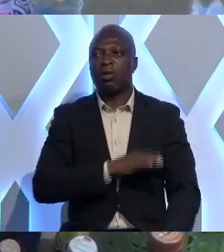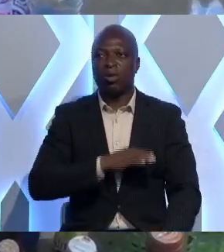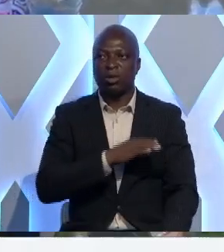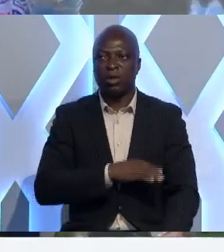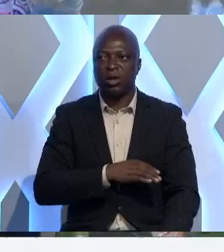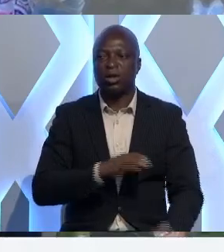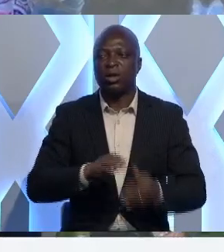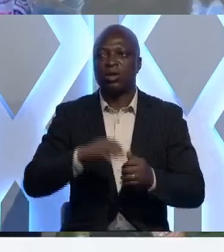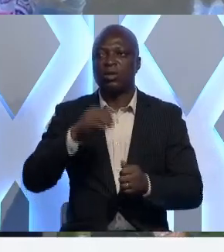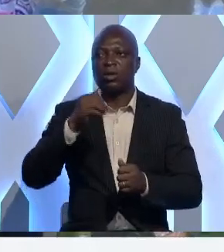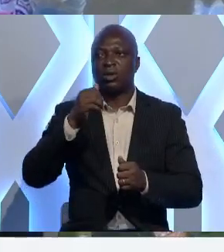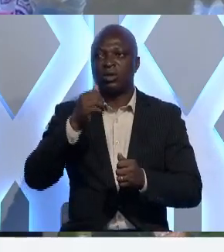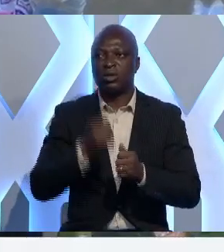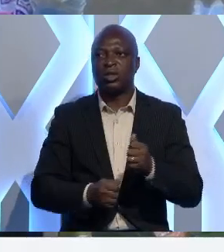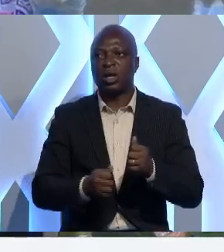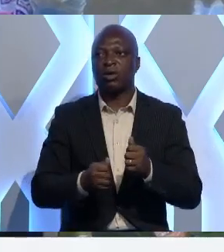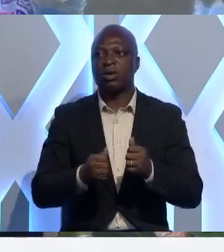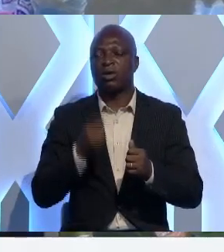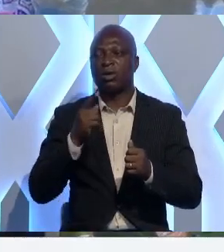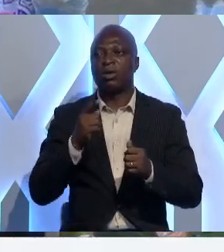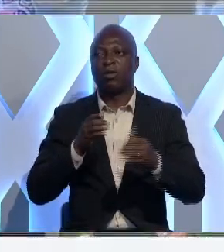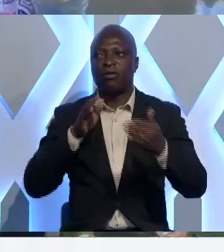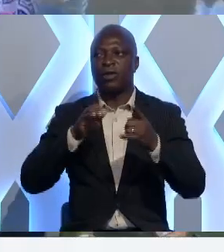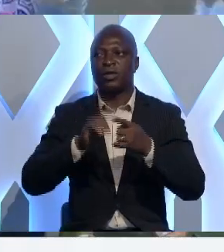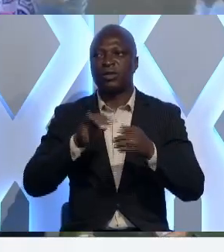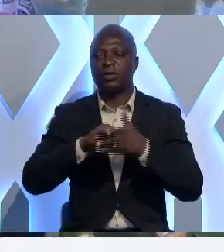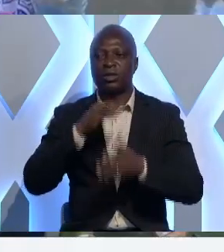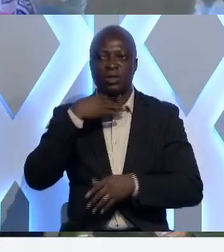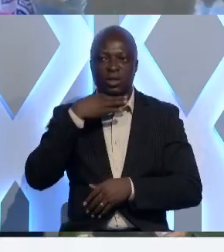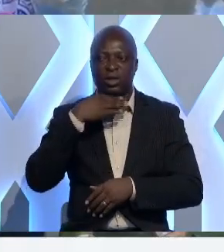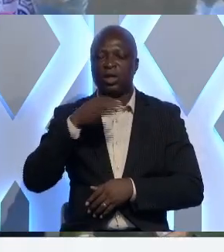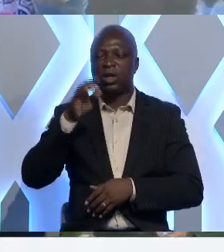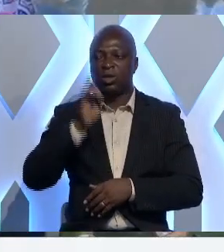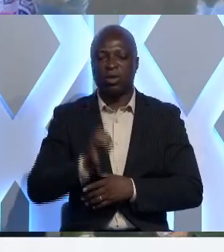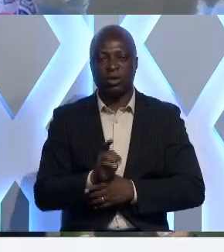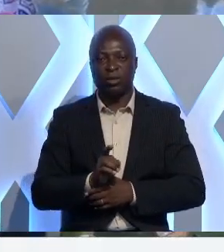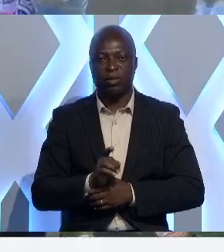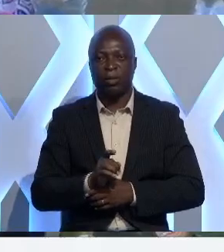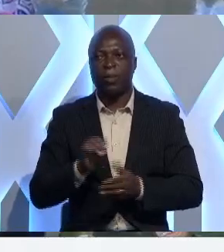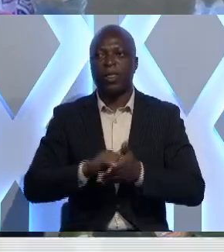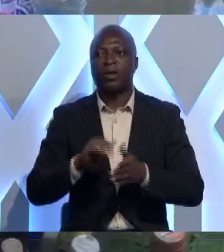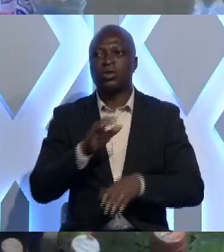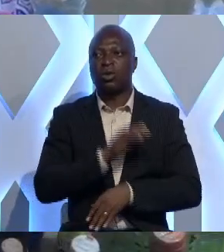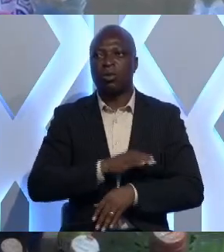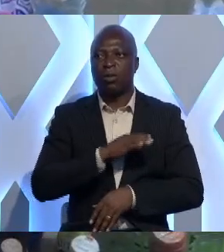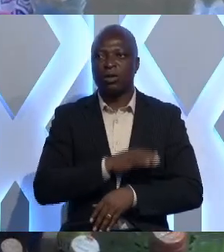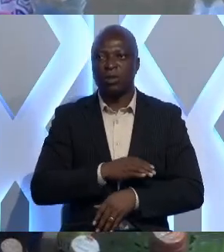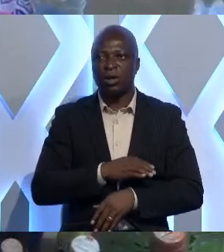de chacun face aux déchets. Et donc, ce comportement